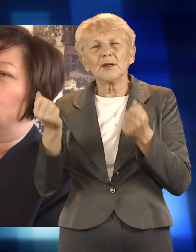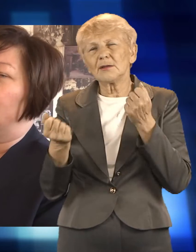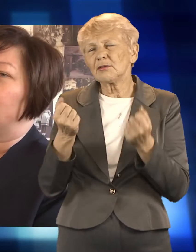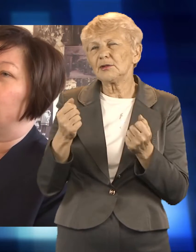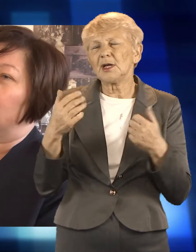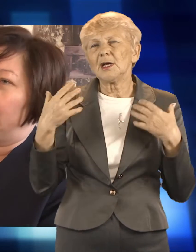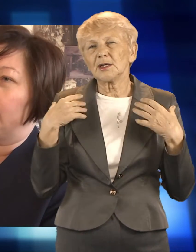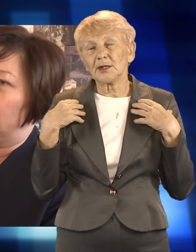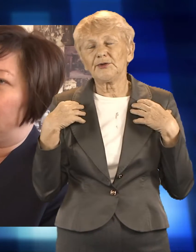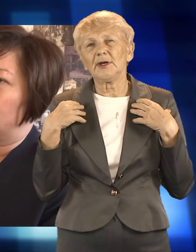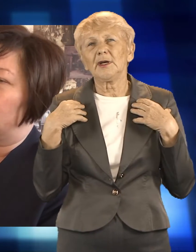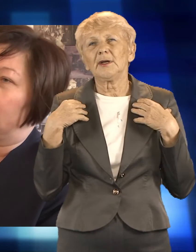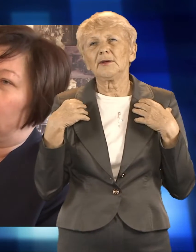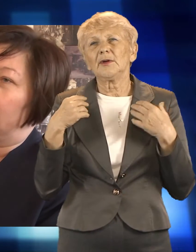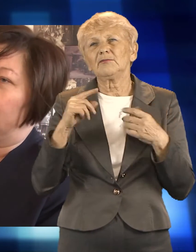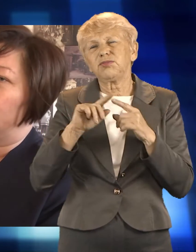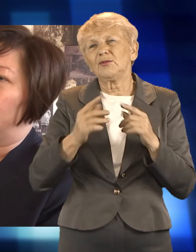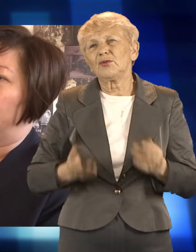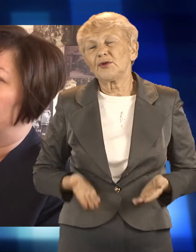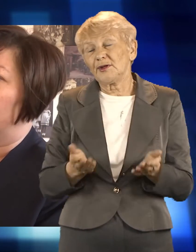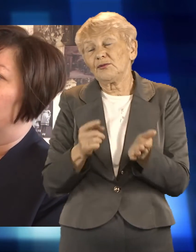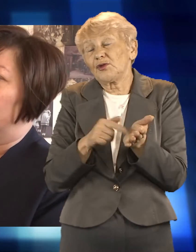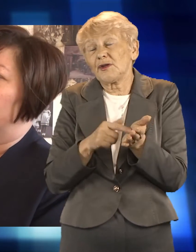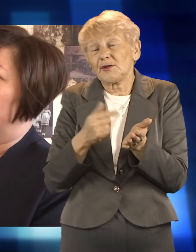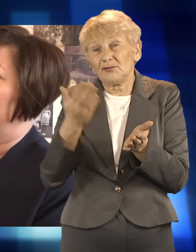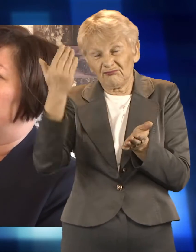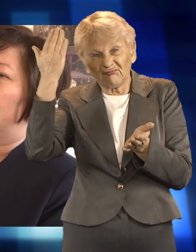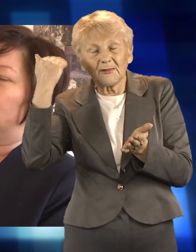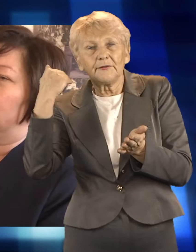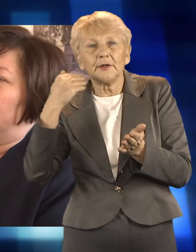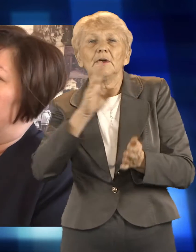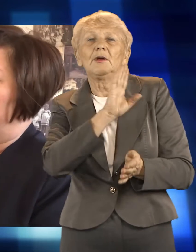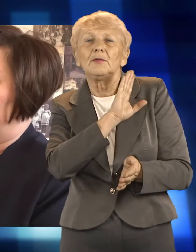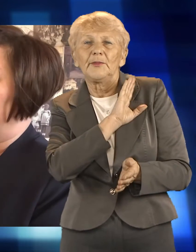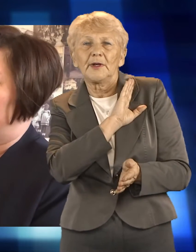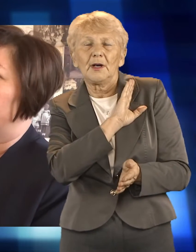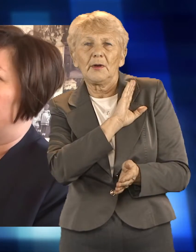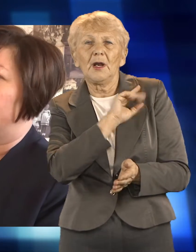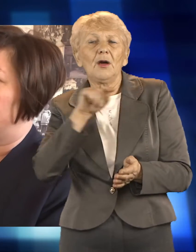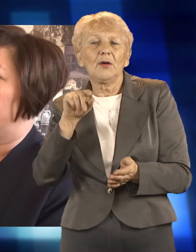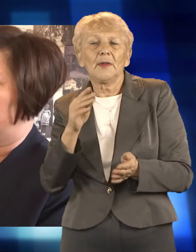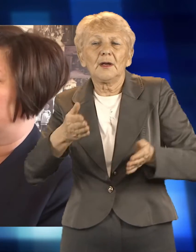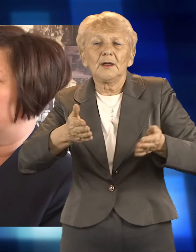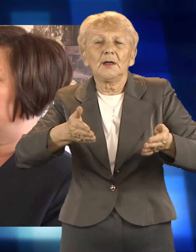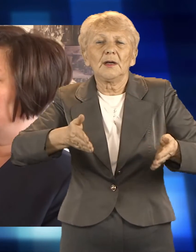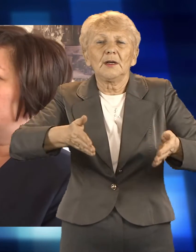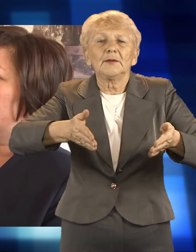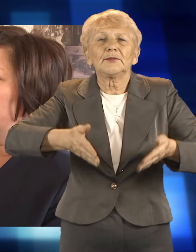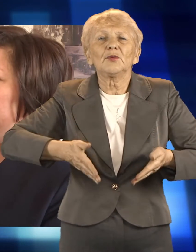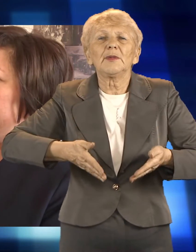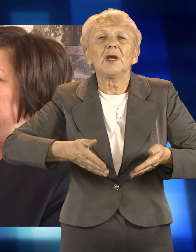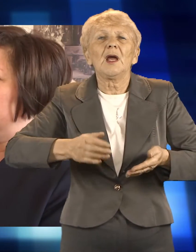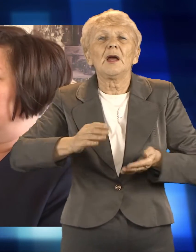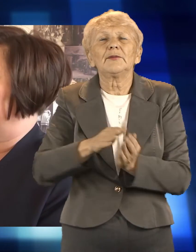To już teraz się naprawdę bardzo rzadko, a kiedyś to było częstym zjawiskiem. To